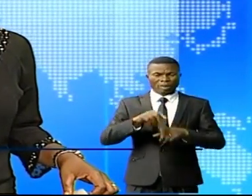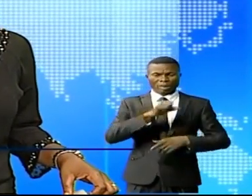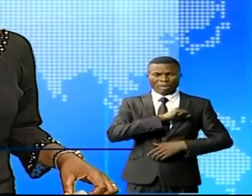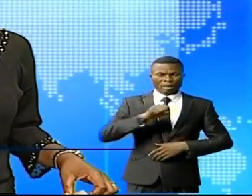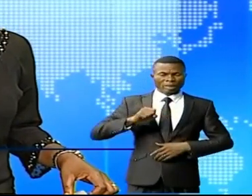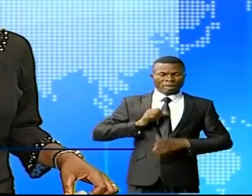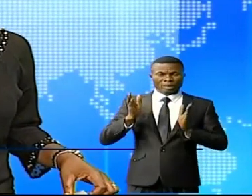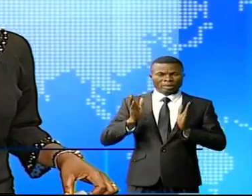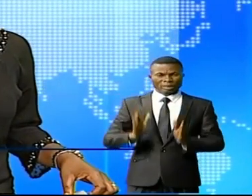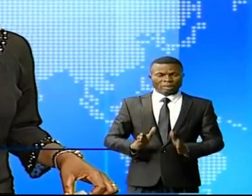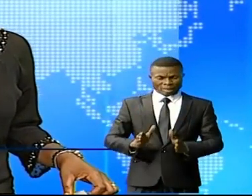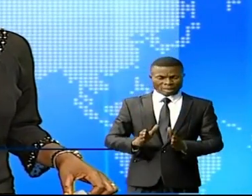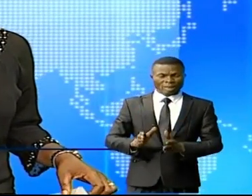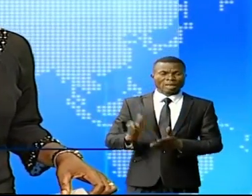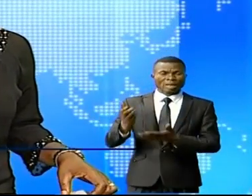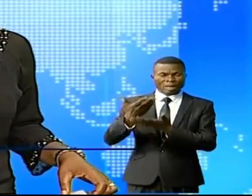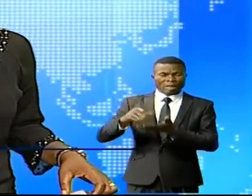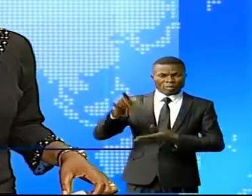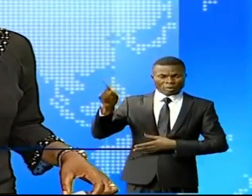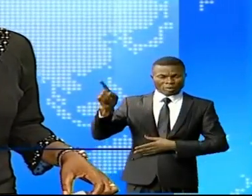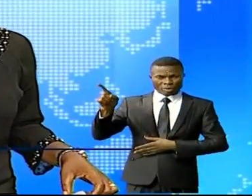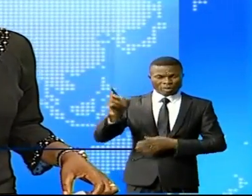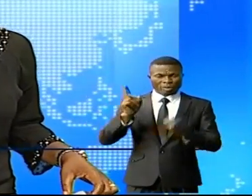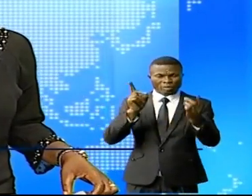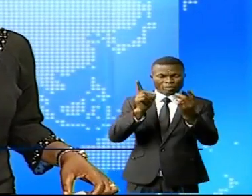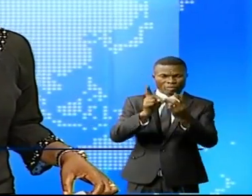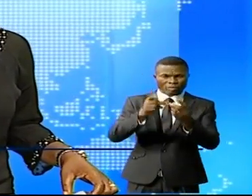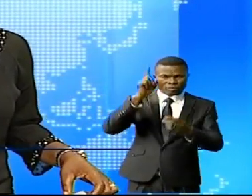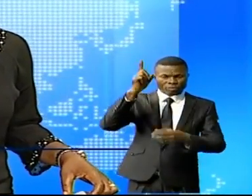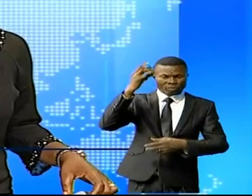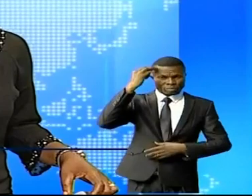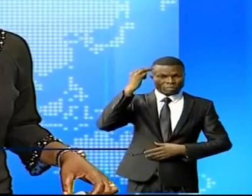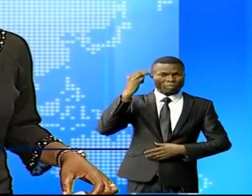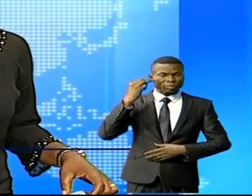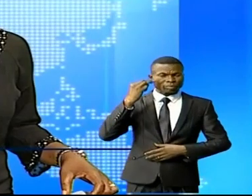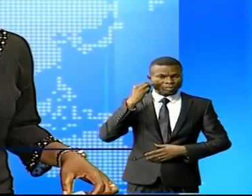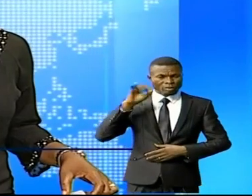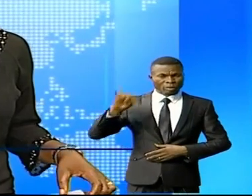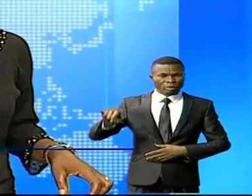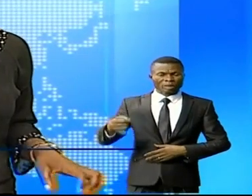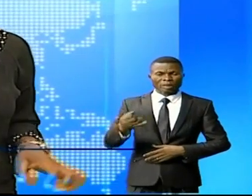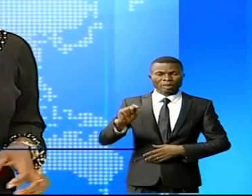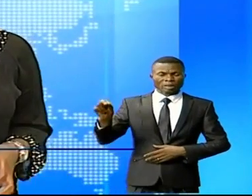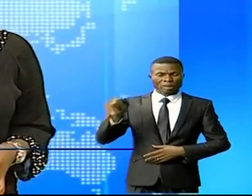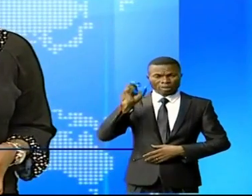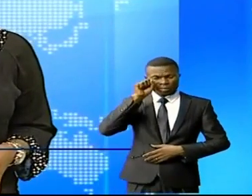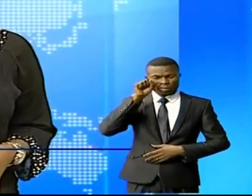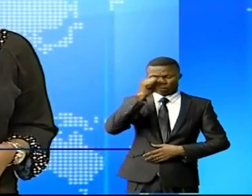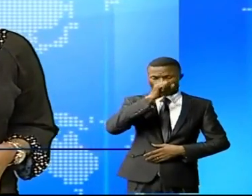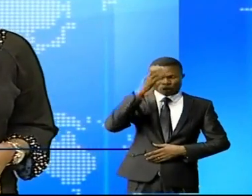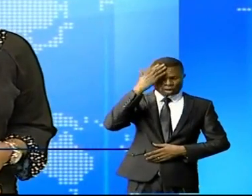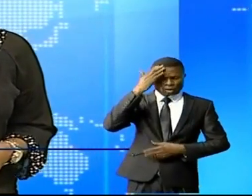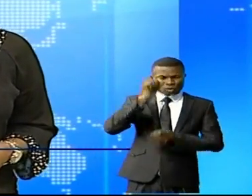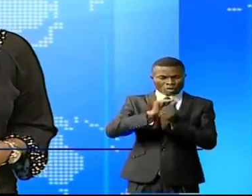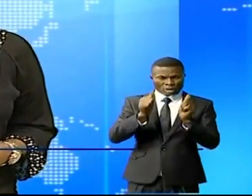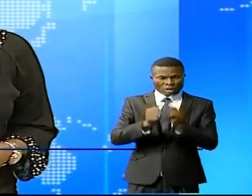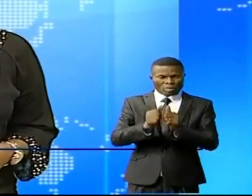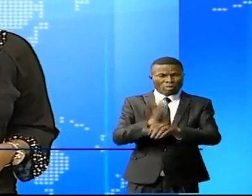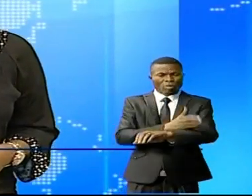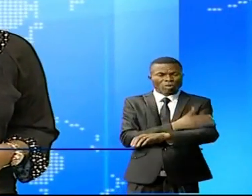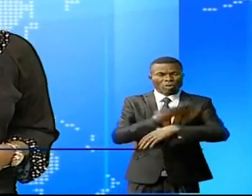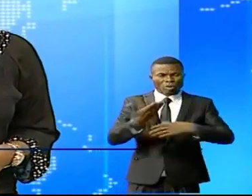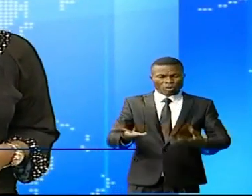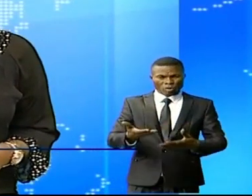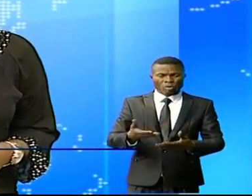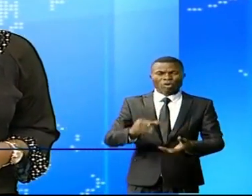des élus et sénateurs qui ont rencontré le premier ministre Jean-Michel Samaloukonde pour en savoir sur l'évolution de l'état